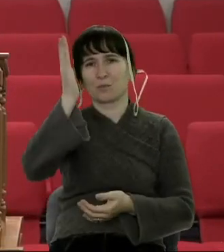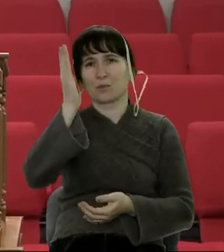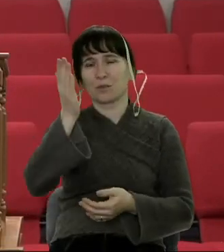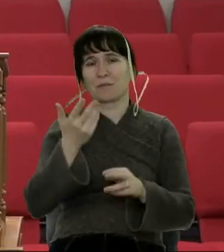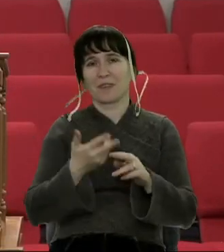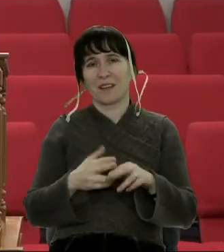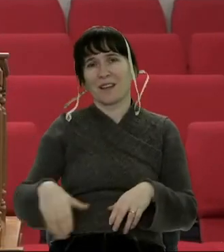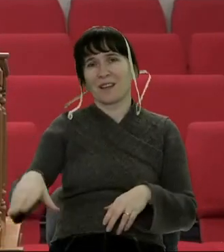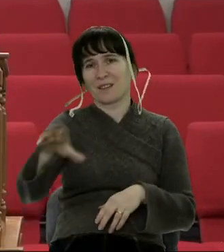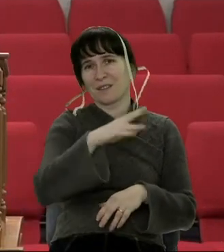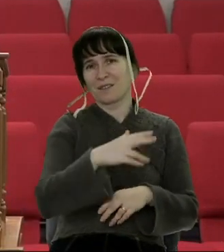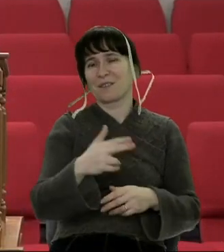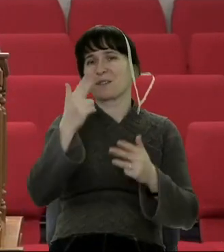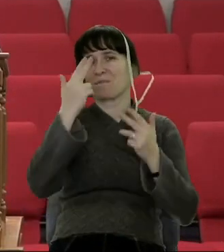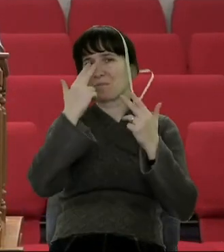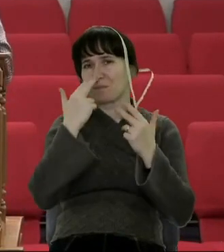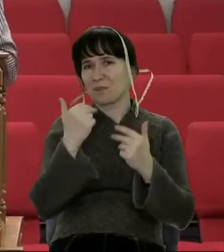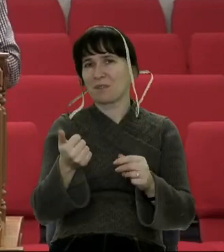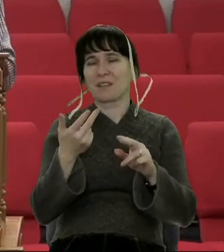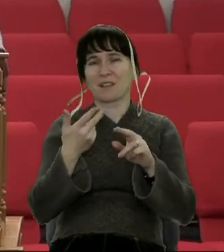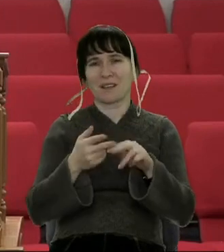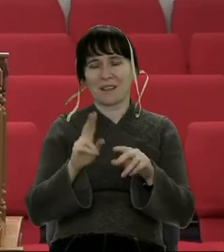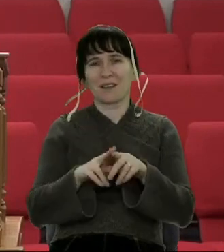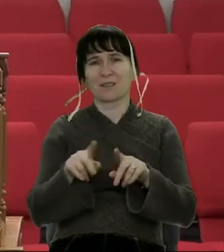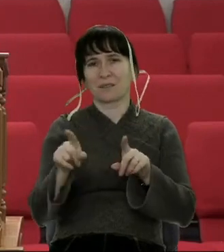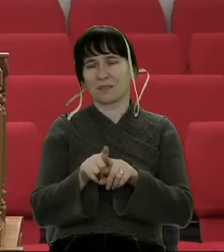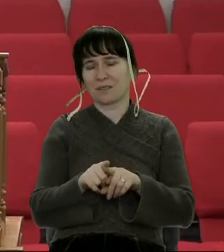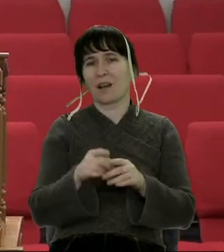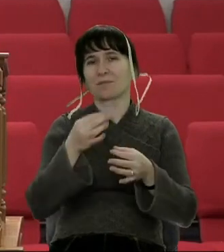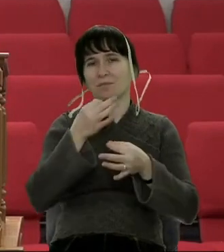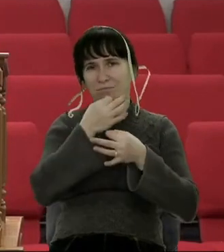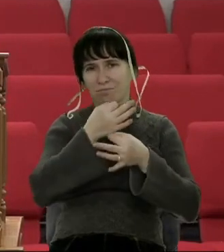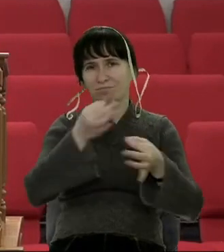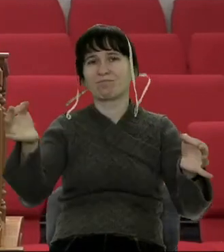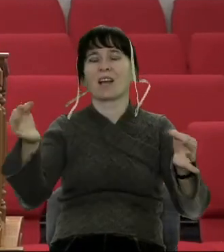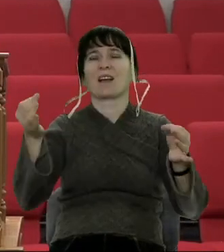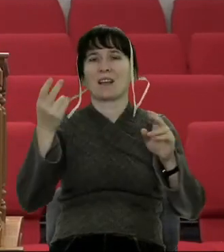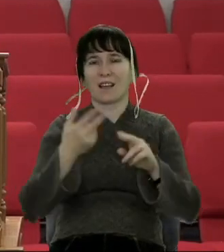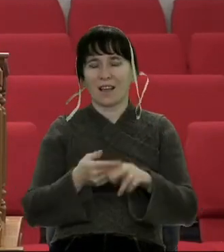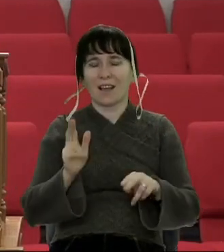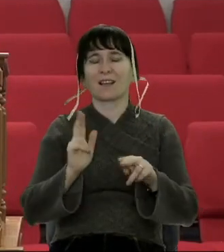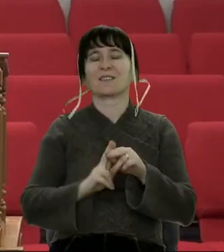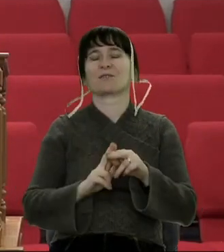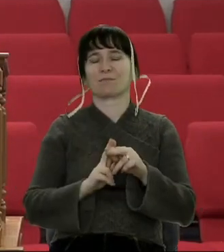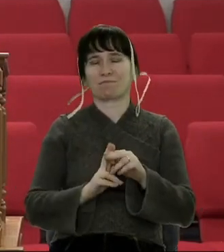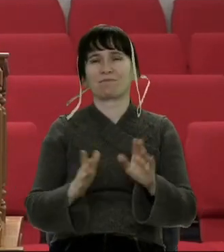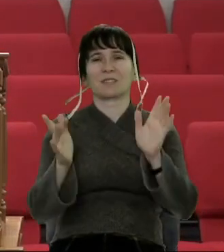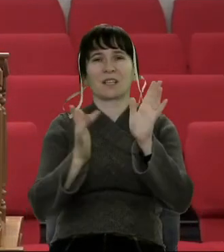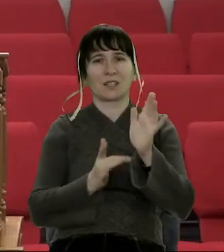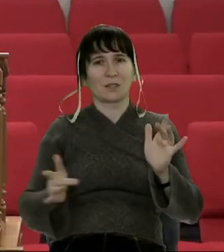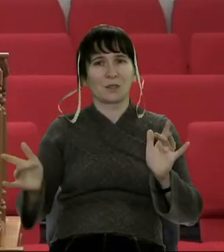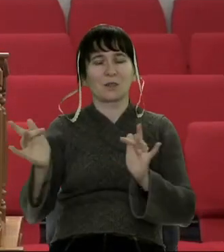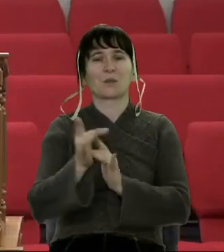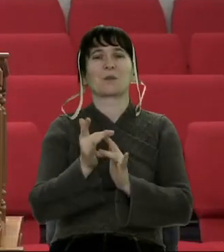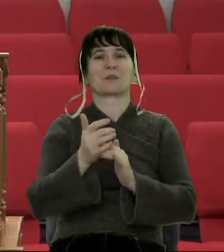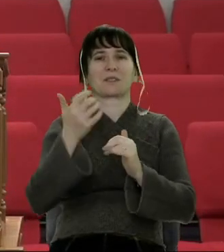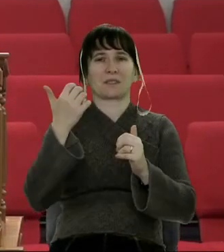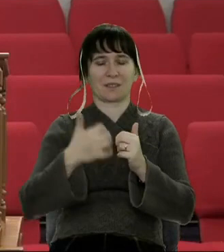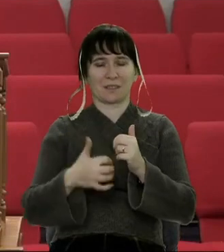цього привітання і будемо стверджувати і стверджувати, що Він є посеред нас. Христос посеред нас.